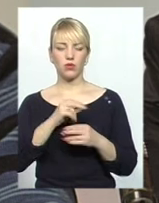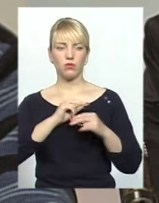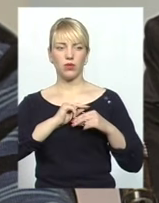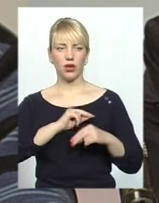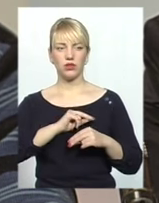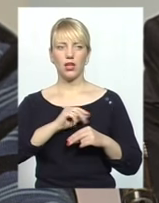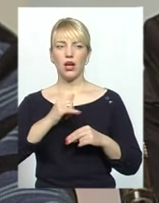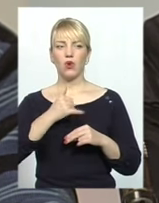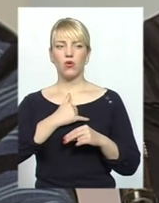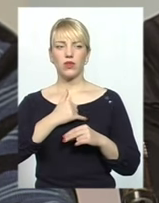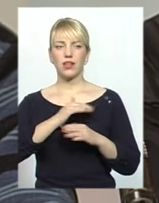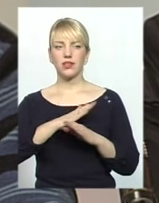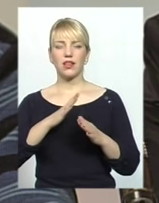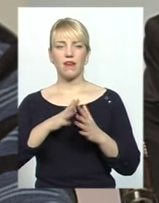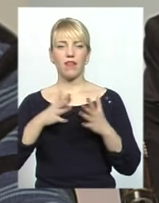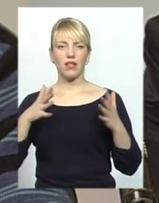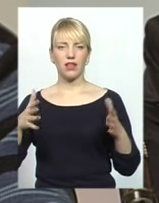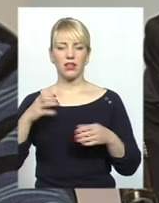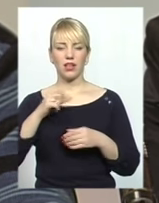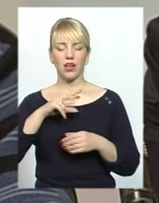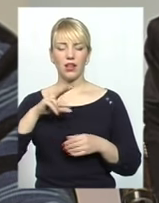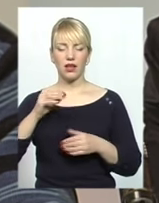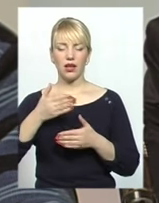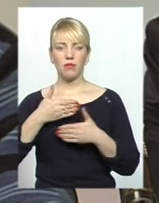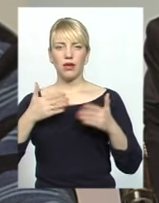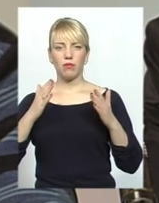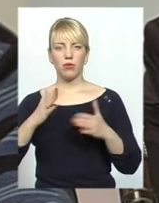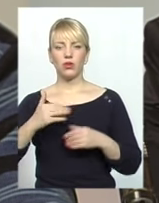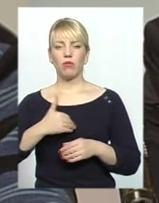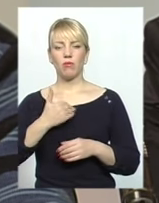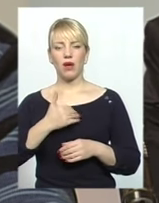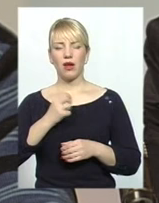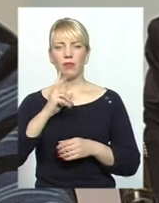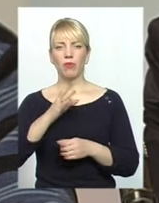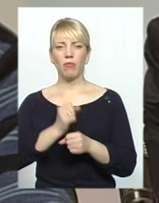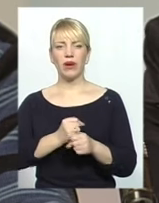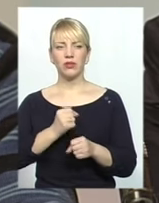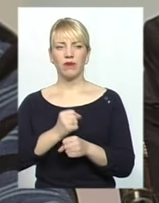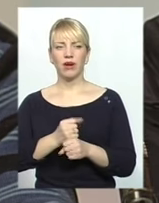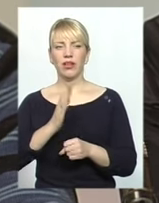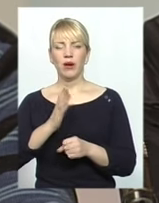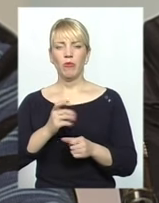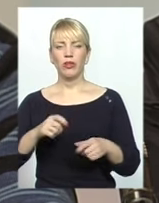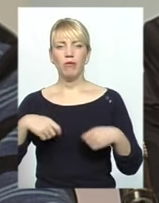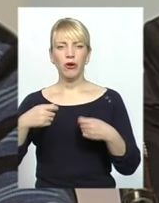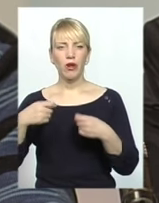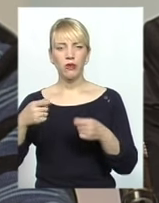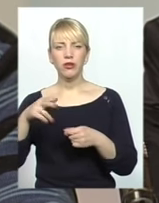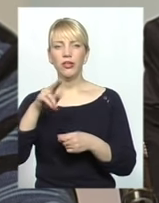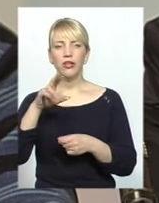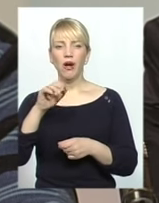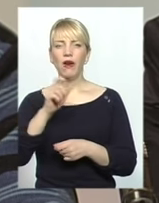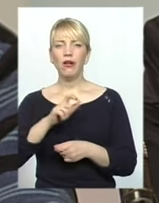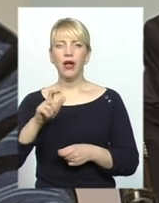не настільки великі. Але ми будемо прагнути працювати і будемо доносити до людей те, що ми